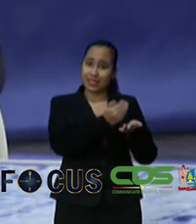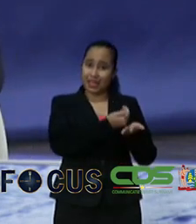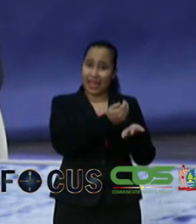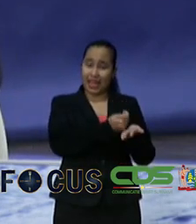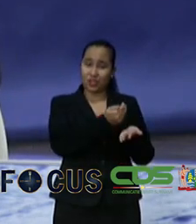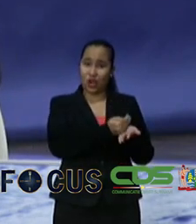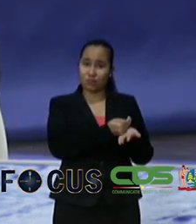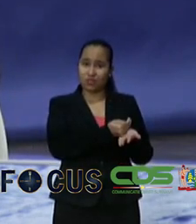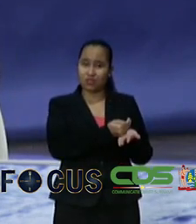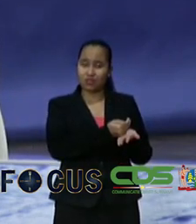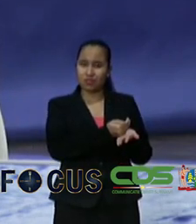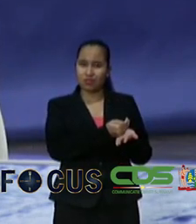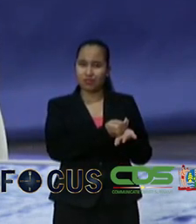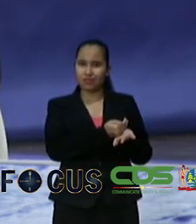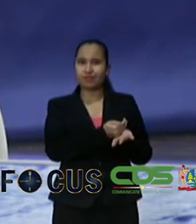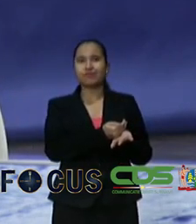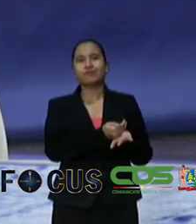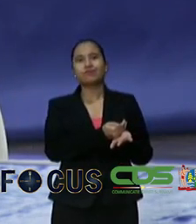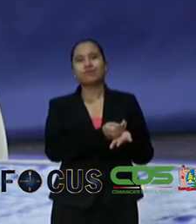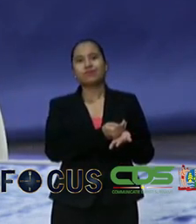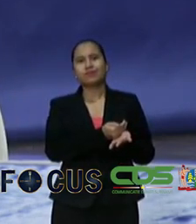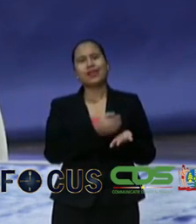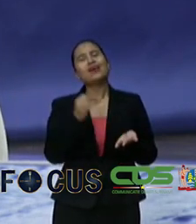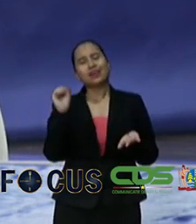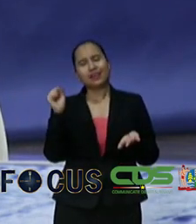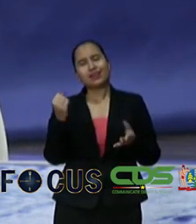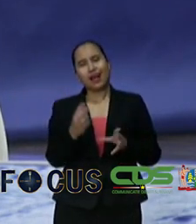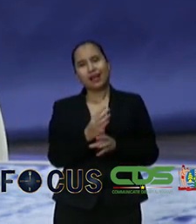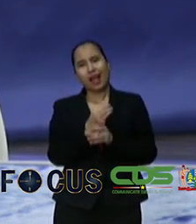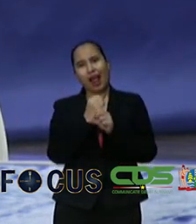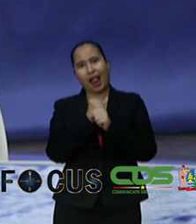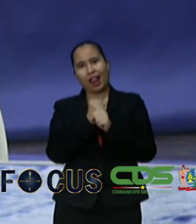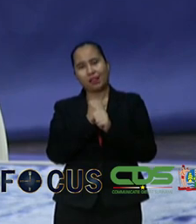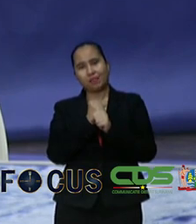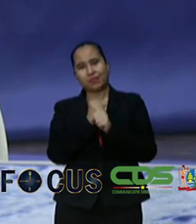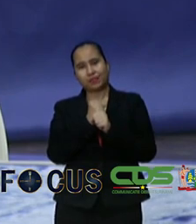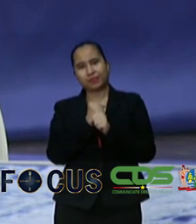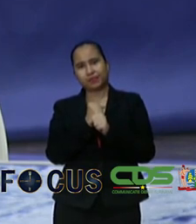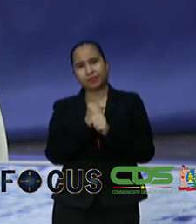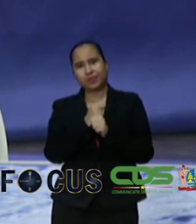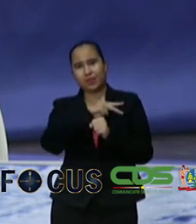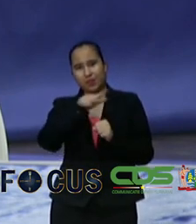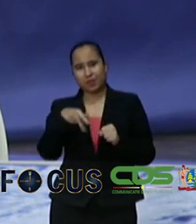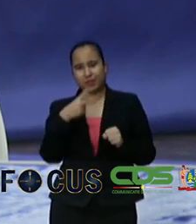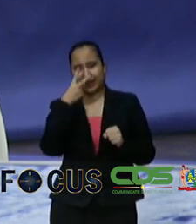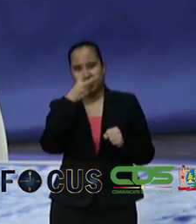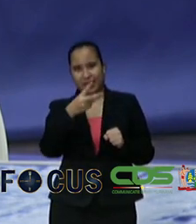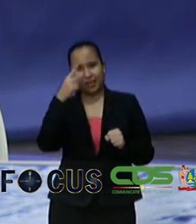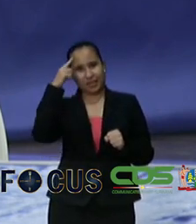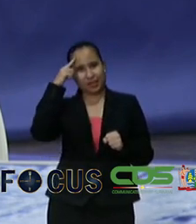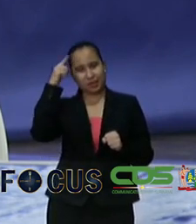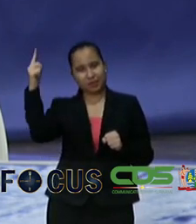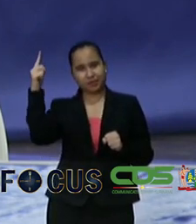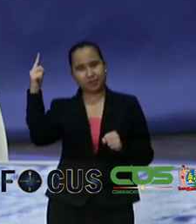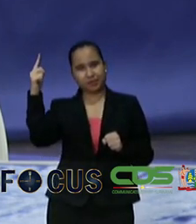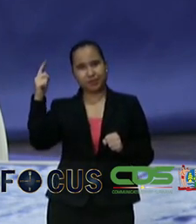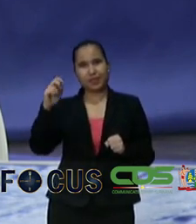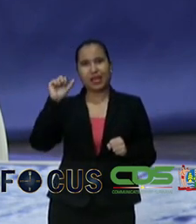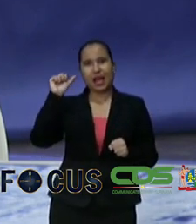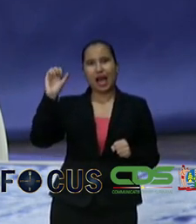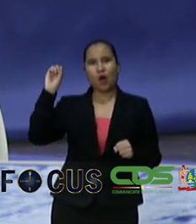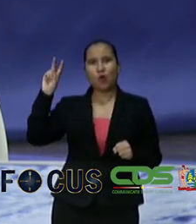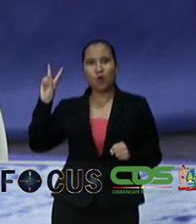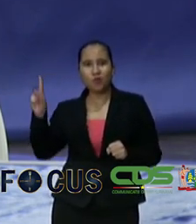waarbij dat alvast een helpende hand is voor het immateriële we hebben dan gekeken en gepland alvast voor zowel AOV